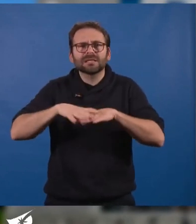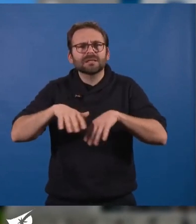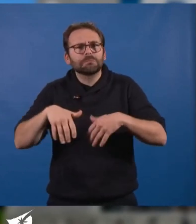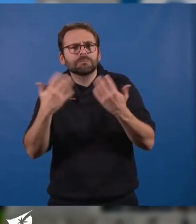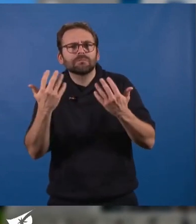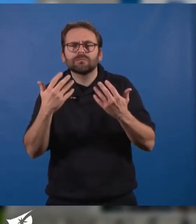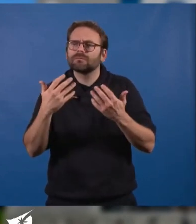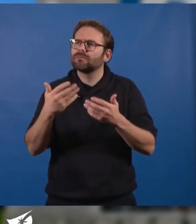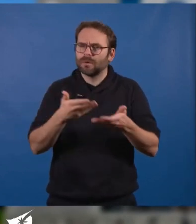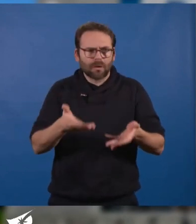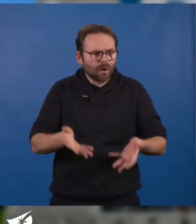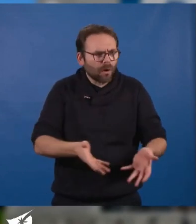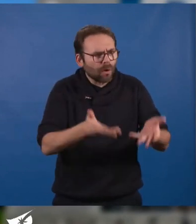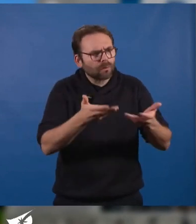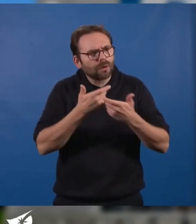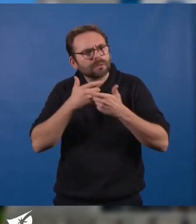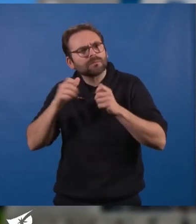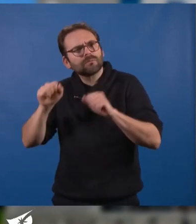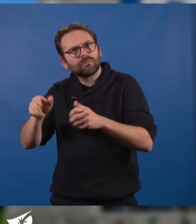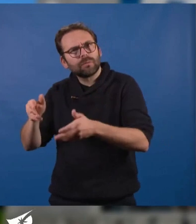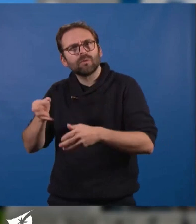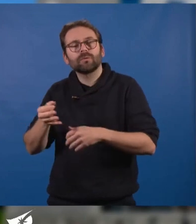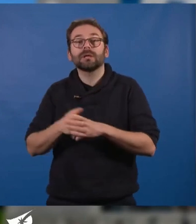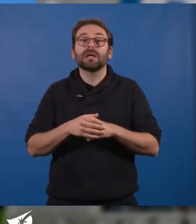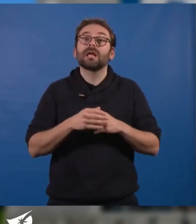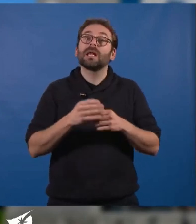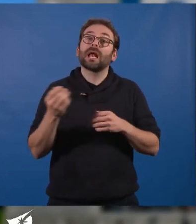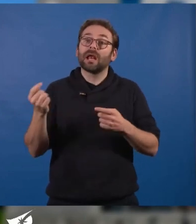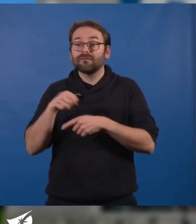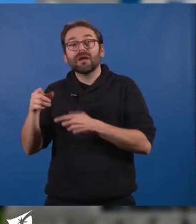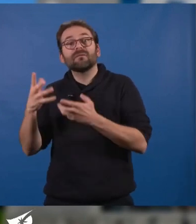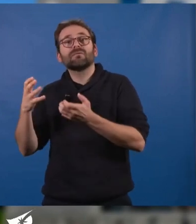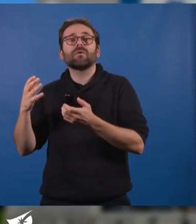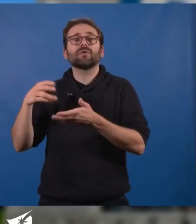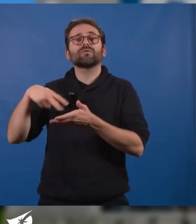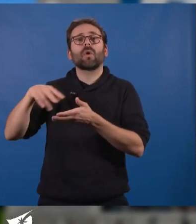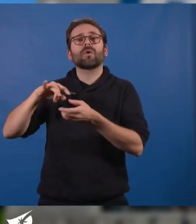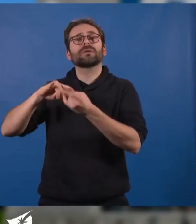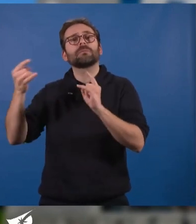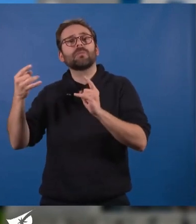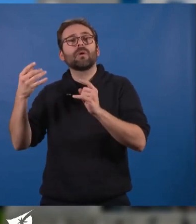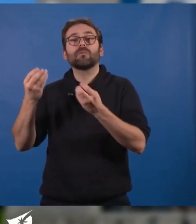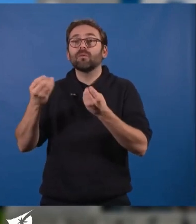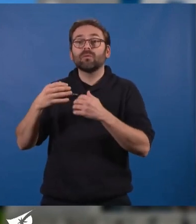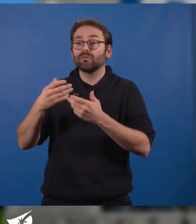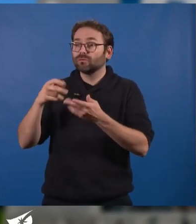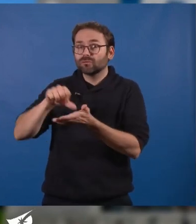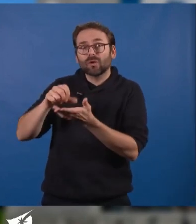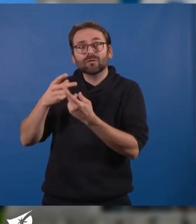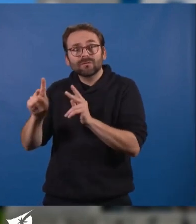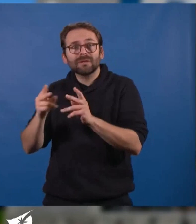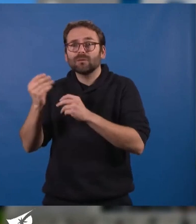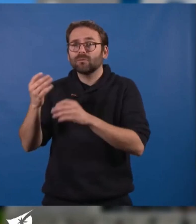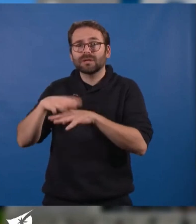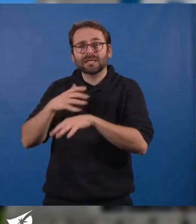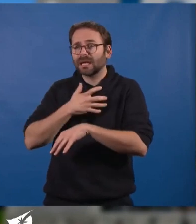et nous les rendions disponibles, et que si on veut pratiquer la danse hip-hop, fusse au centre-ville et dans des quartiers plus privilégiés,